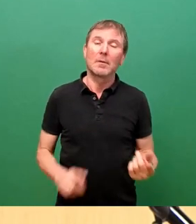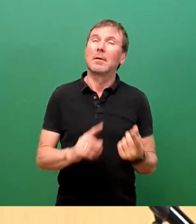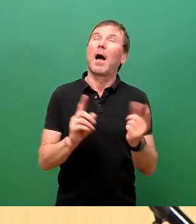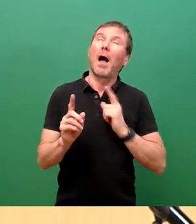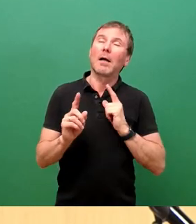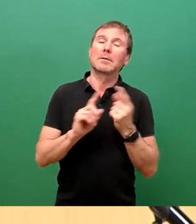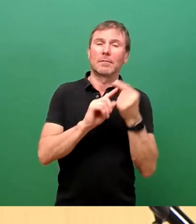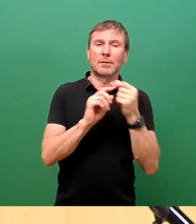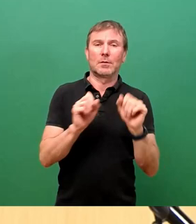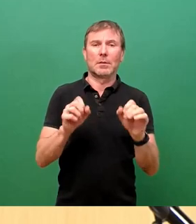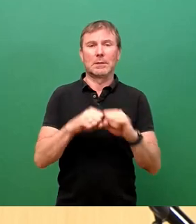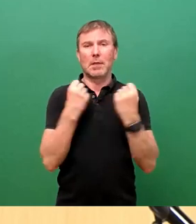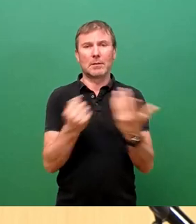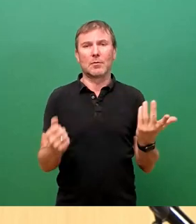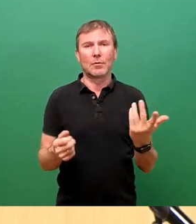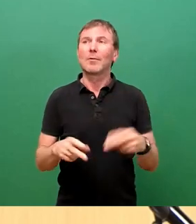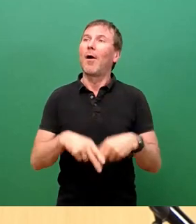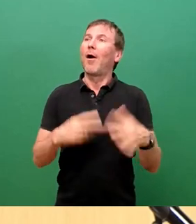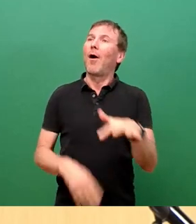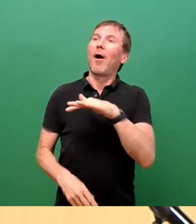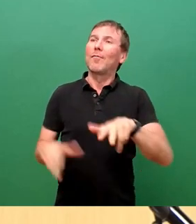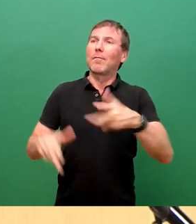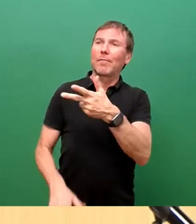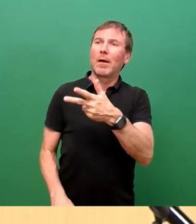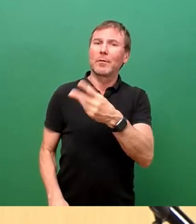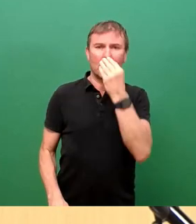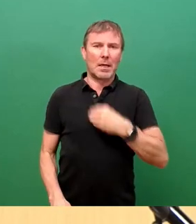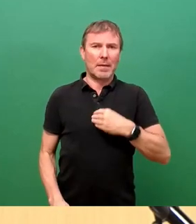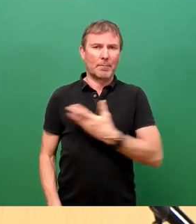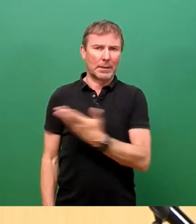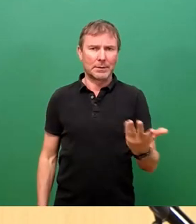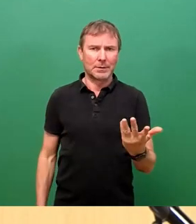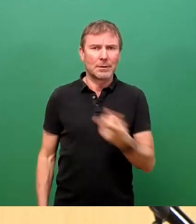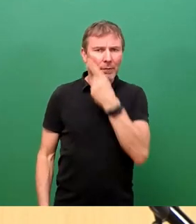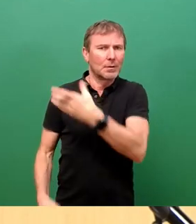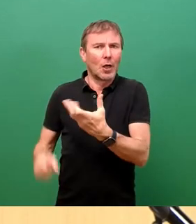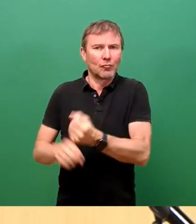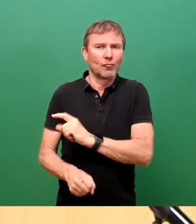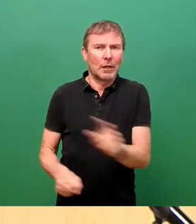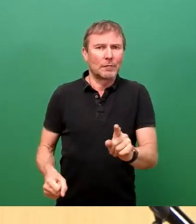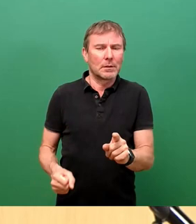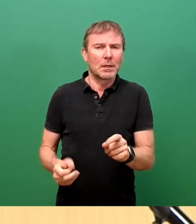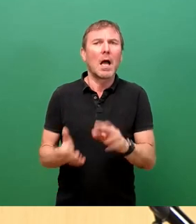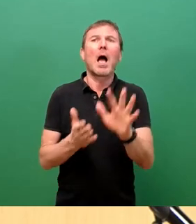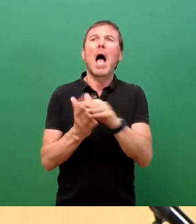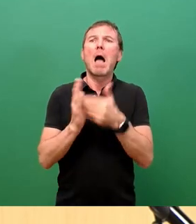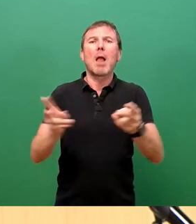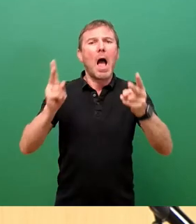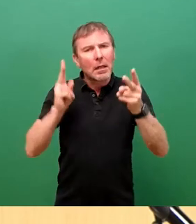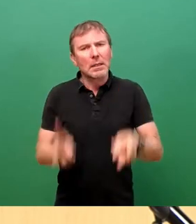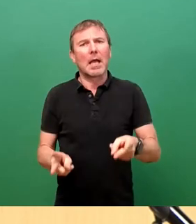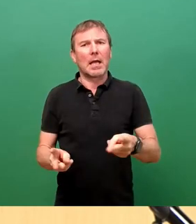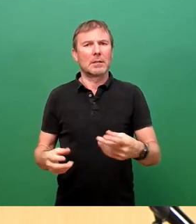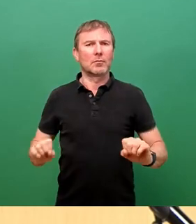Blamage der öffentlichen Verwaltung, wenn sie es nicht schaffen, hier Planrecht zu schaffen.